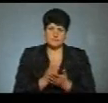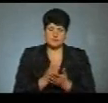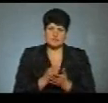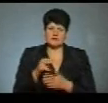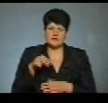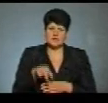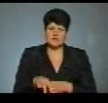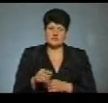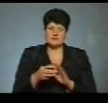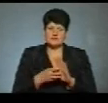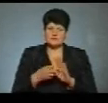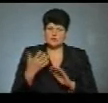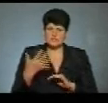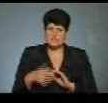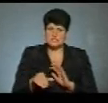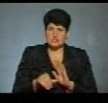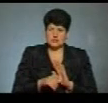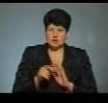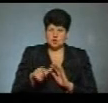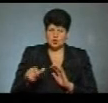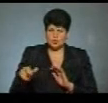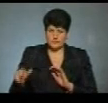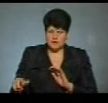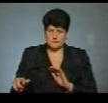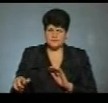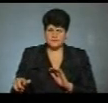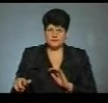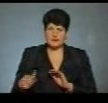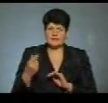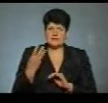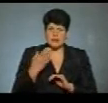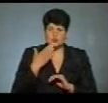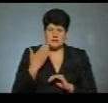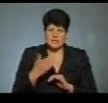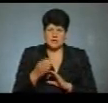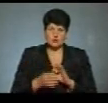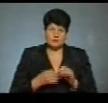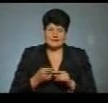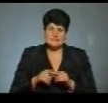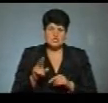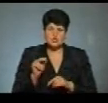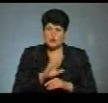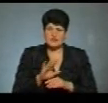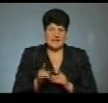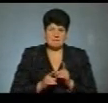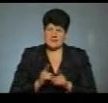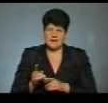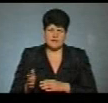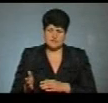2856 чоловік, тобто три останні доби це число не міняється.